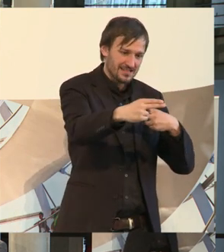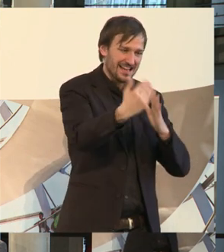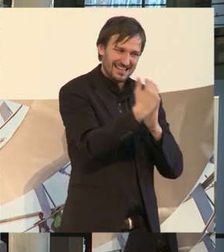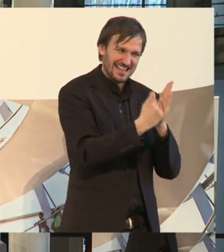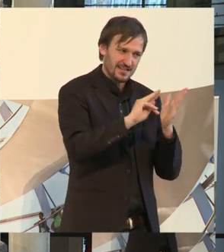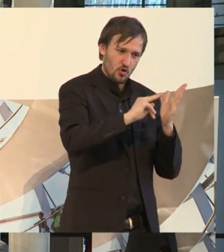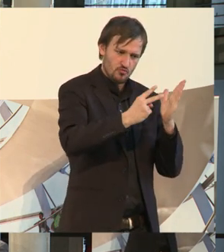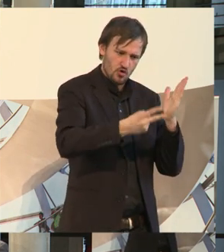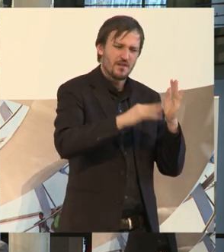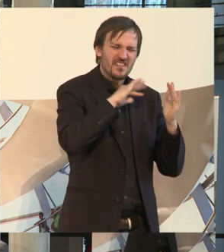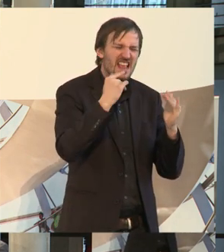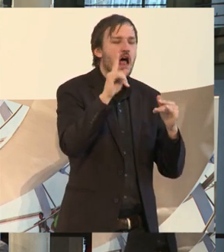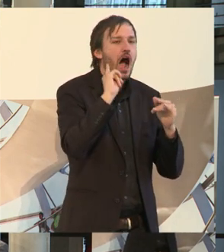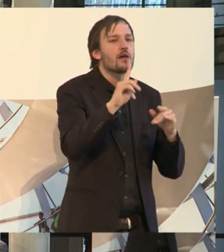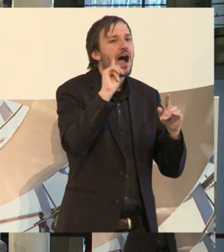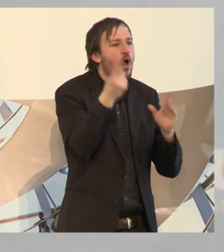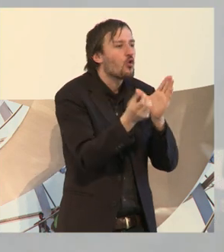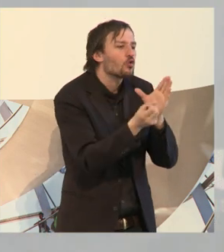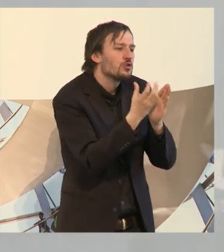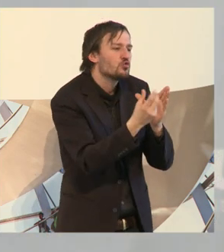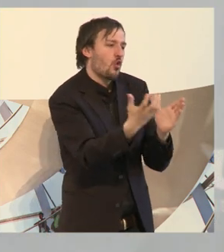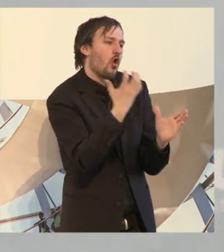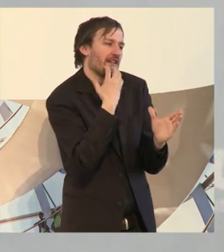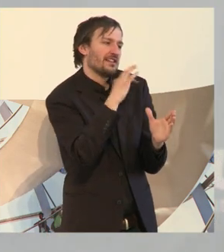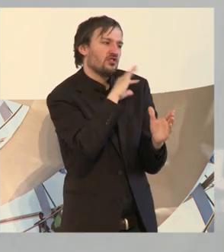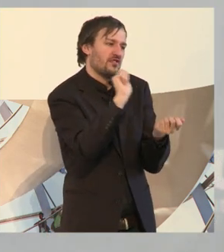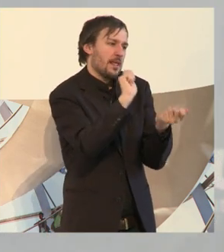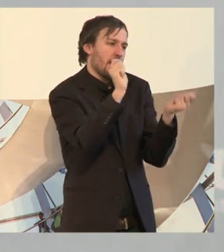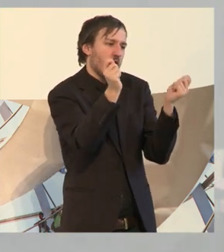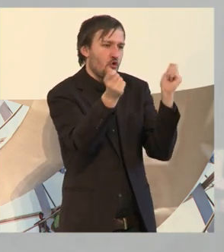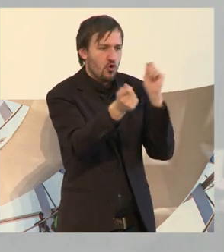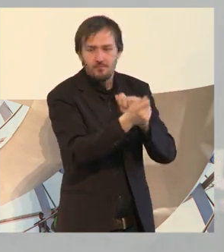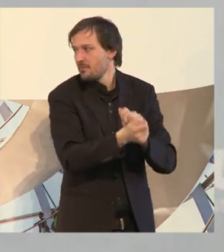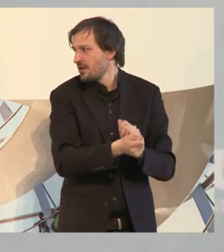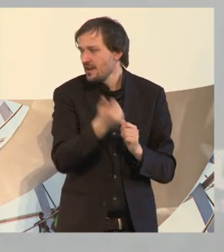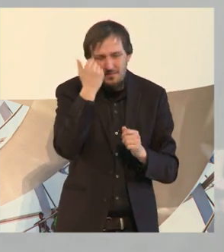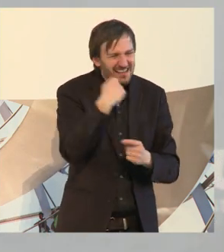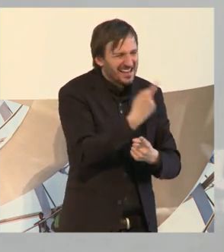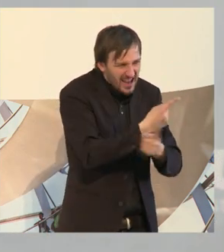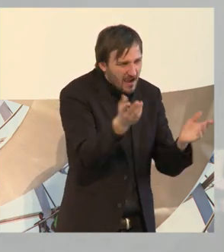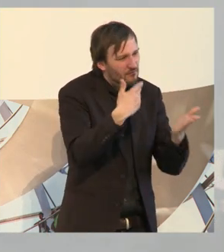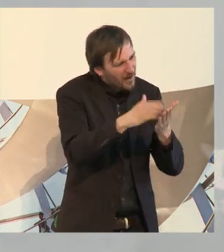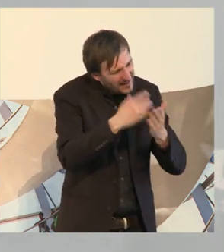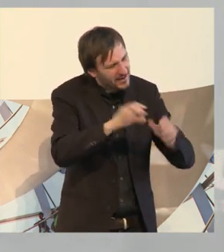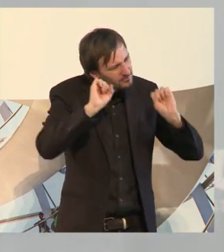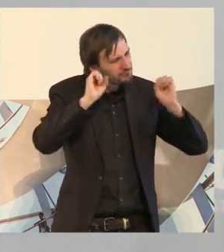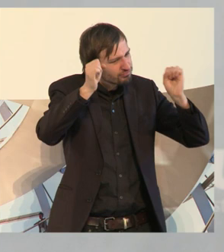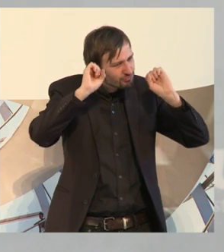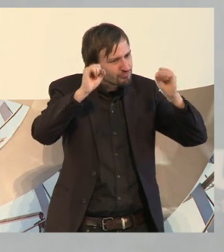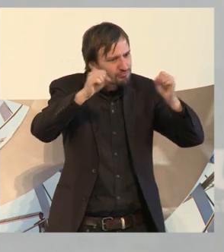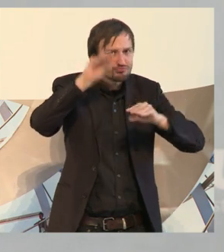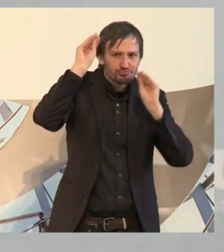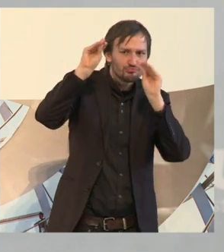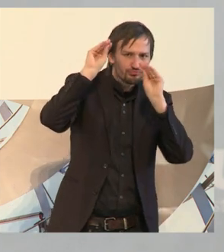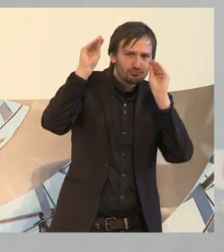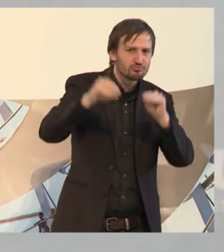verändern wird, sondern hoffentlich auch auf kultureller Ebene. Machen Sie sich weiter bemerkbar. Und ich glaube, im Nachhinein gar nicht so verkehrt, dass die